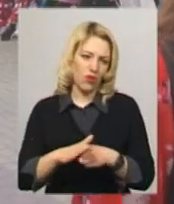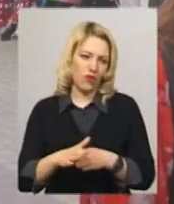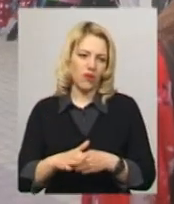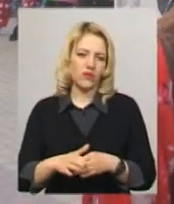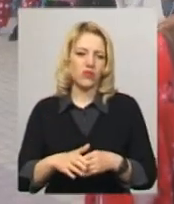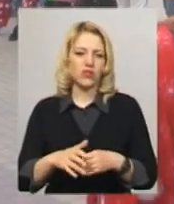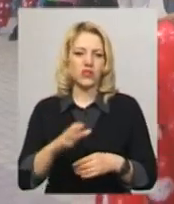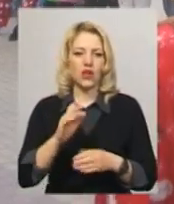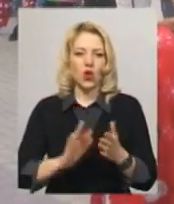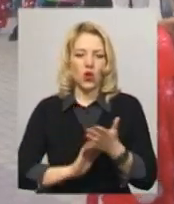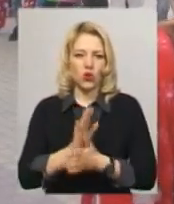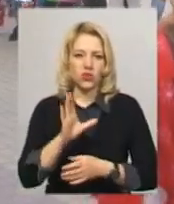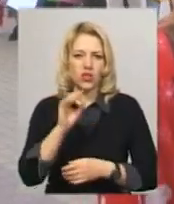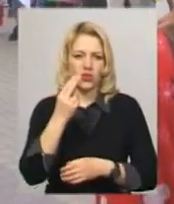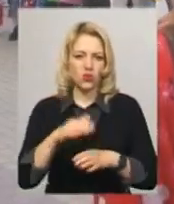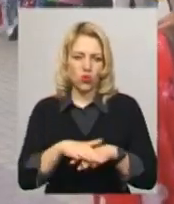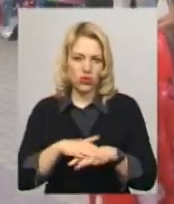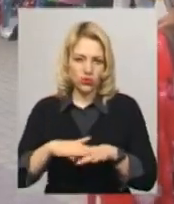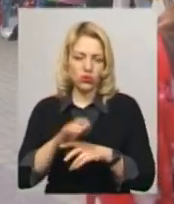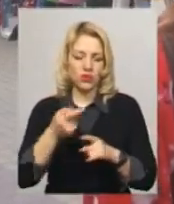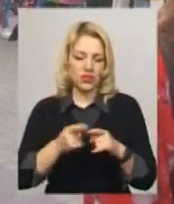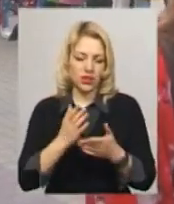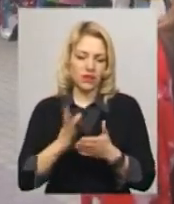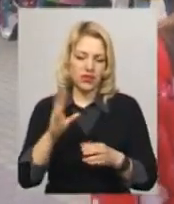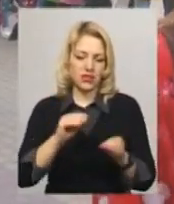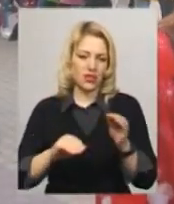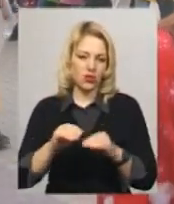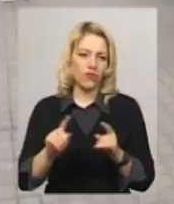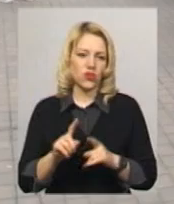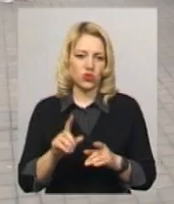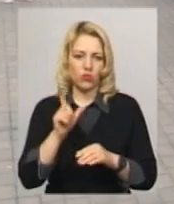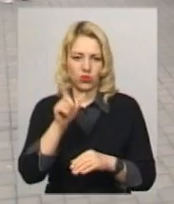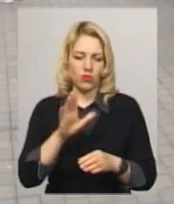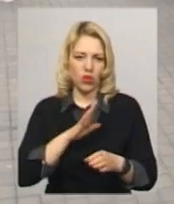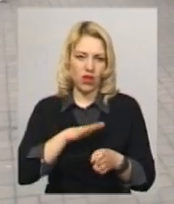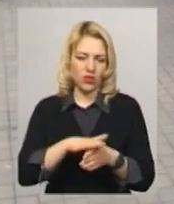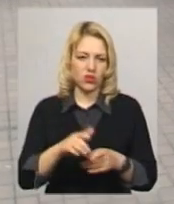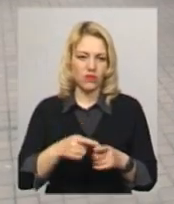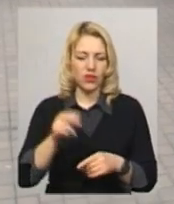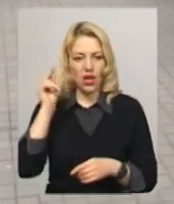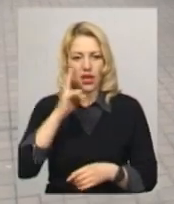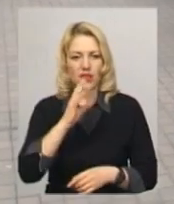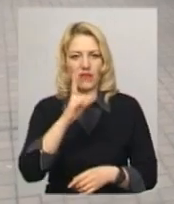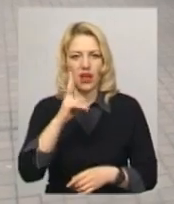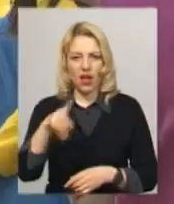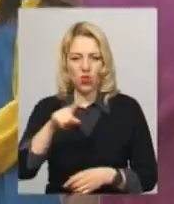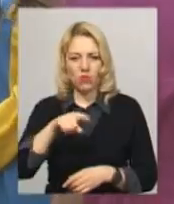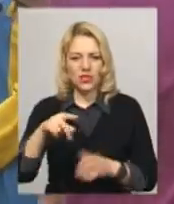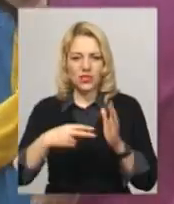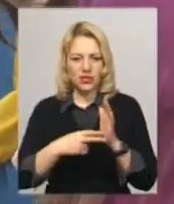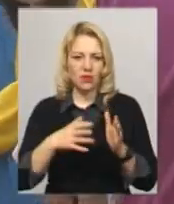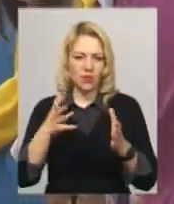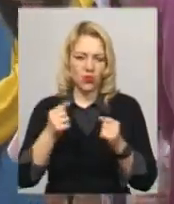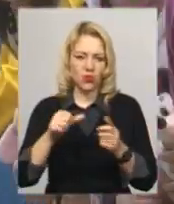росте у соціумі, в неї є всі складові для цього, щоб здорово розвиватися. Учні НВК номер 7 беруть участь у різних молодіжних